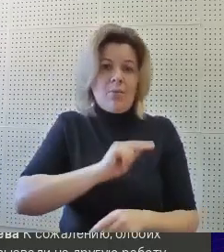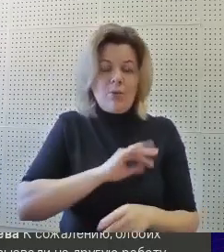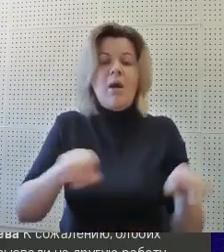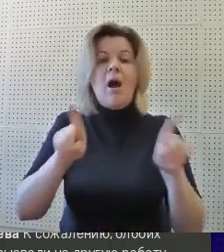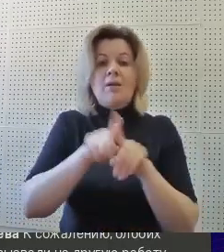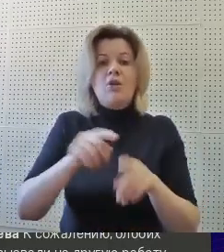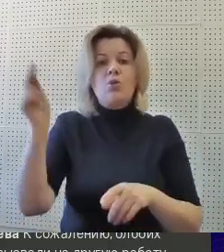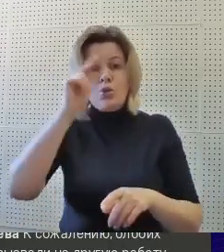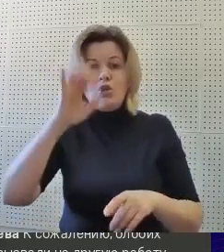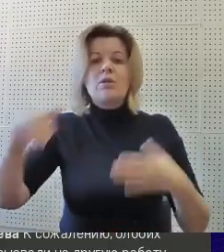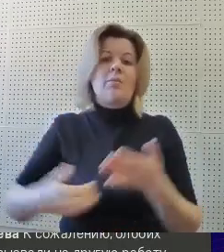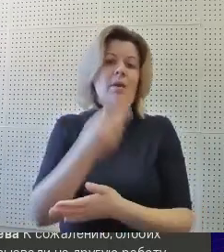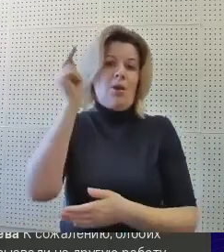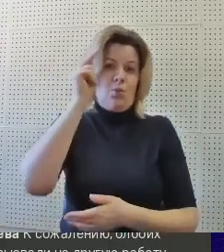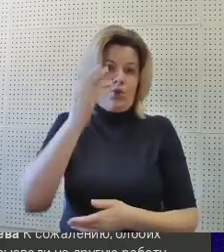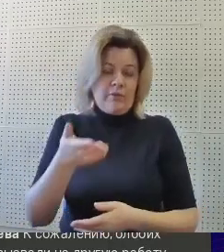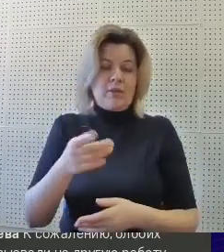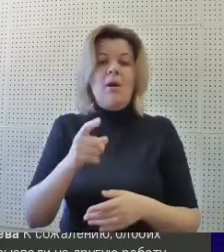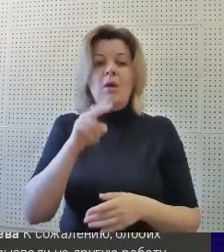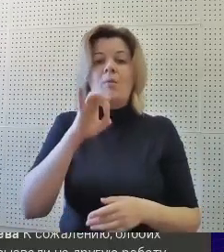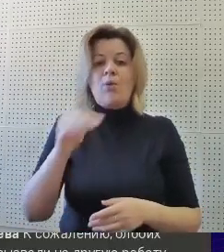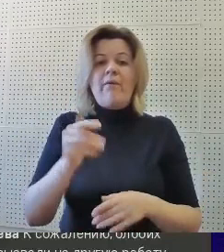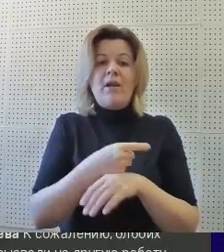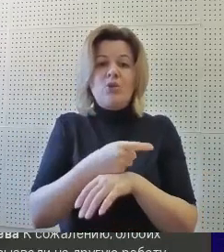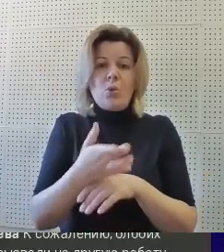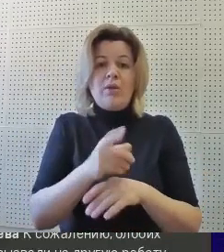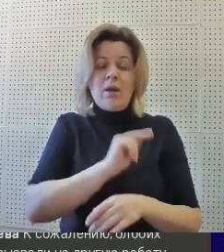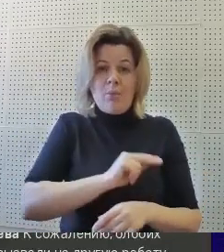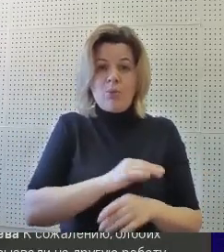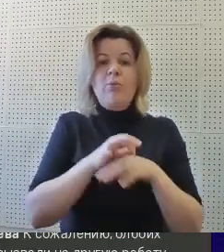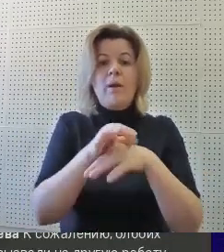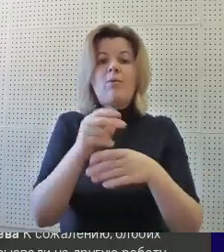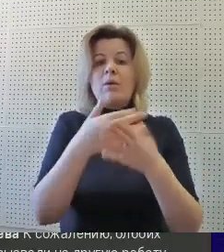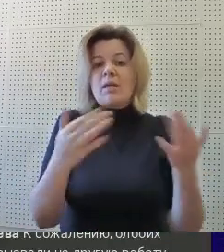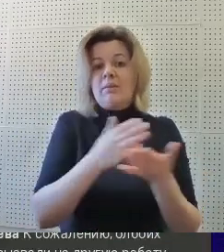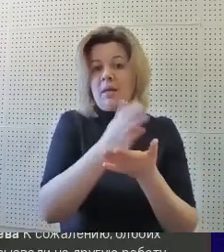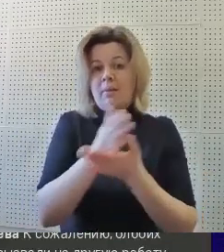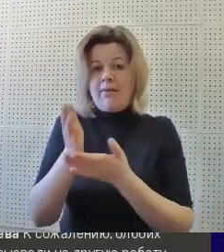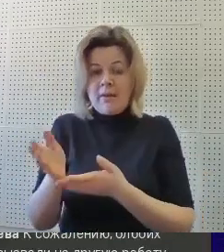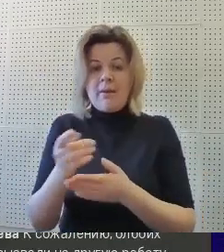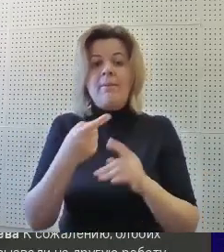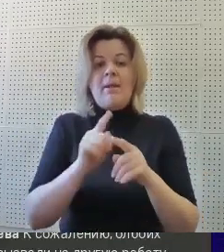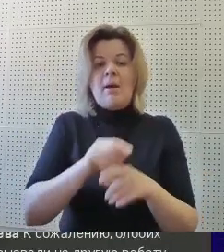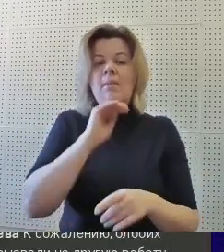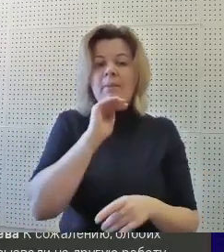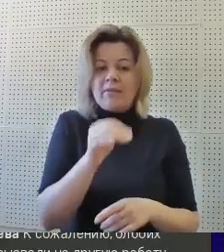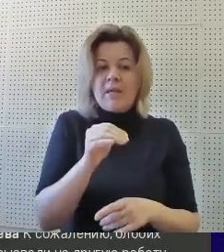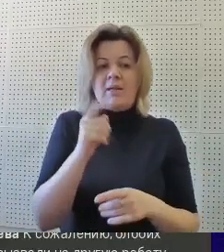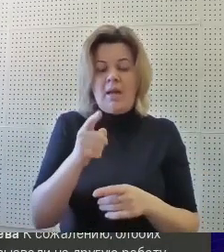также учиться и переучиваться. Профориентационная работа ведется по нескольким направлениям. Это профессиональное